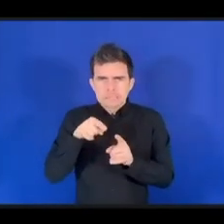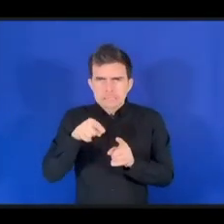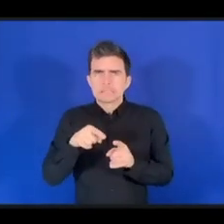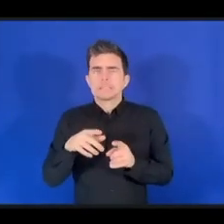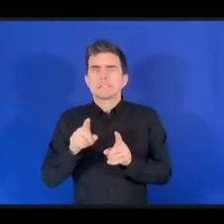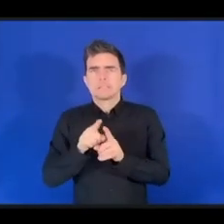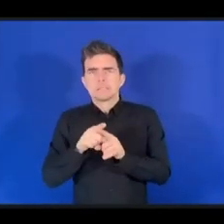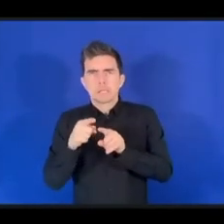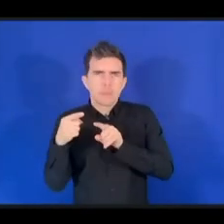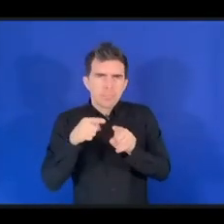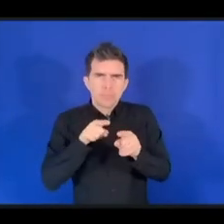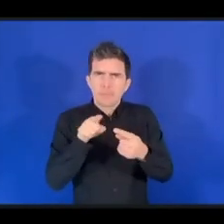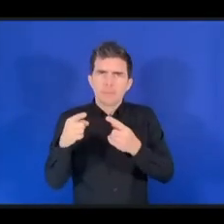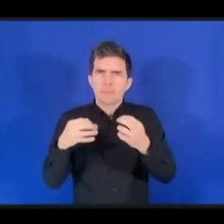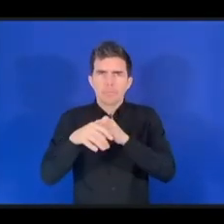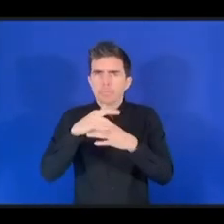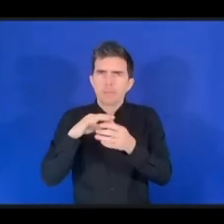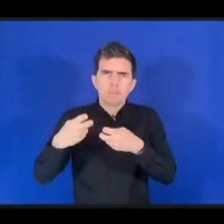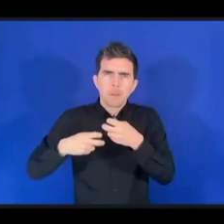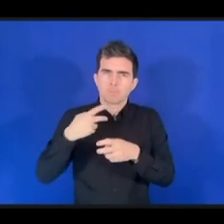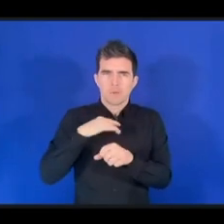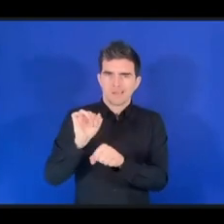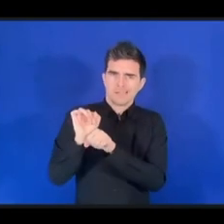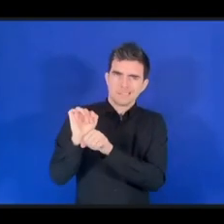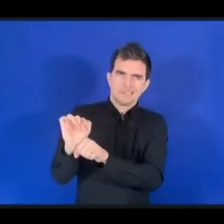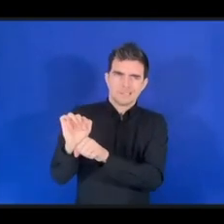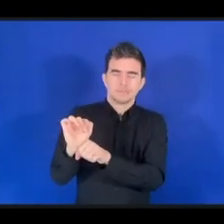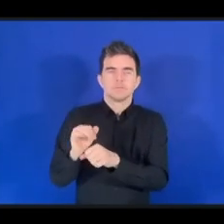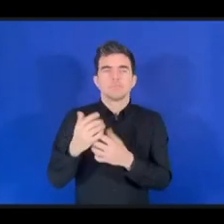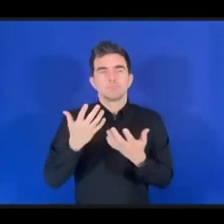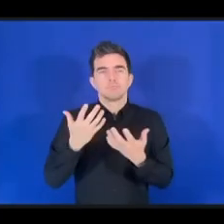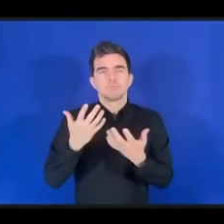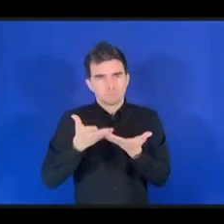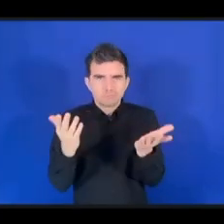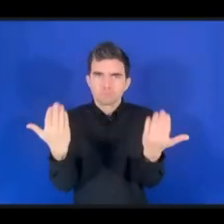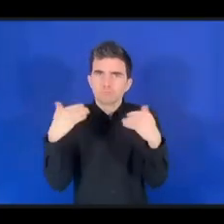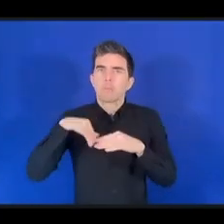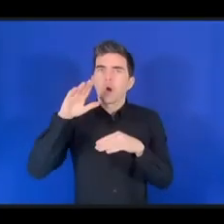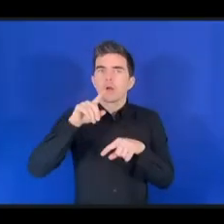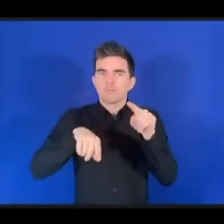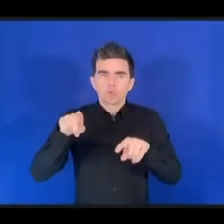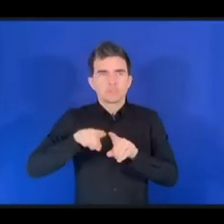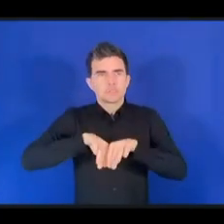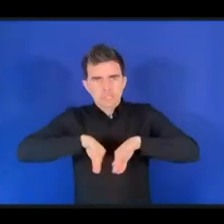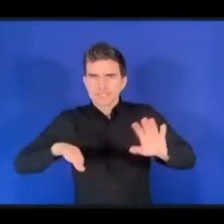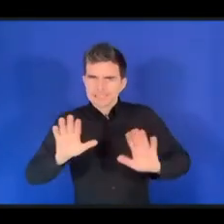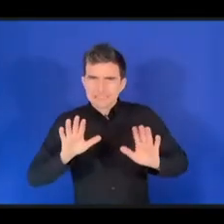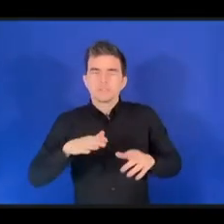тренирования защиты детей, онлайн, регулирования или нерегулирования искусственного интеллекта и так далее.